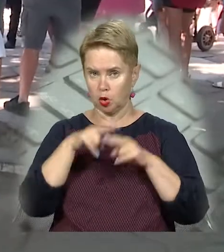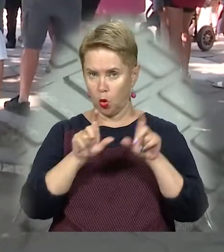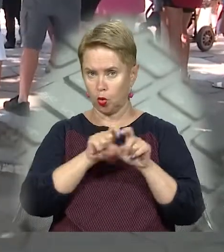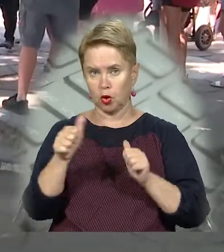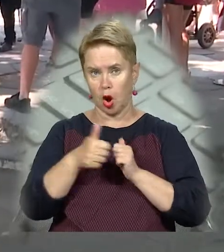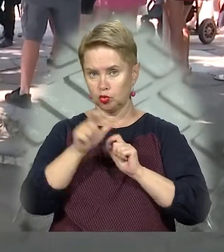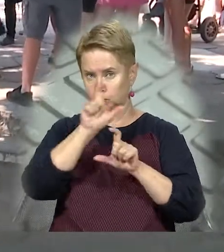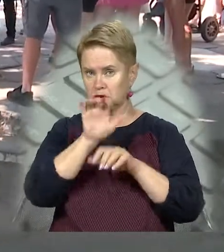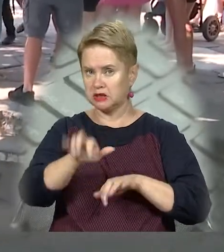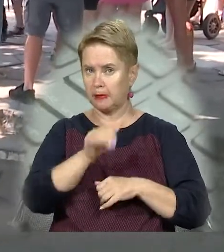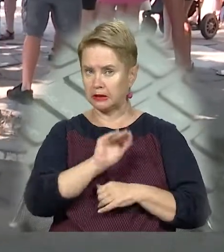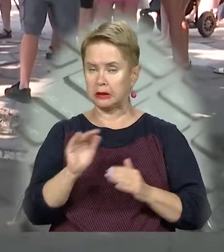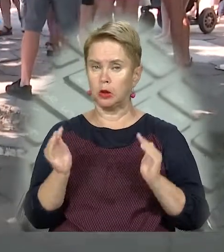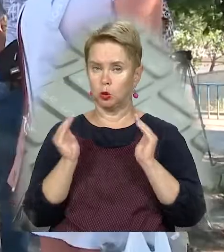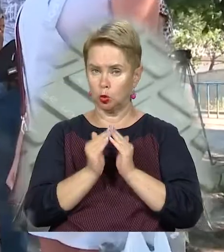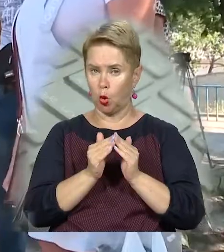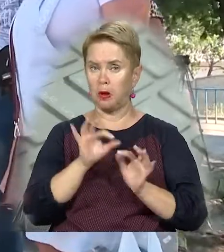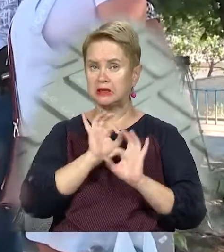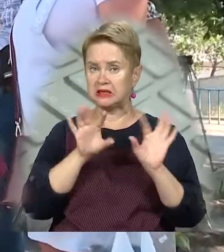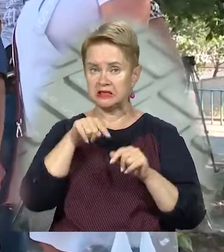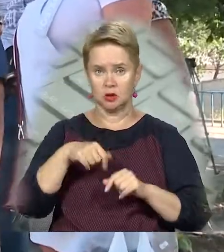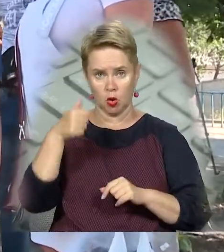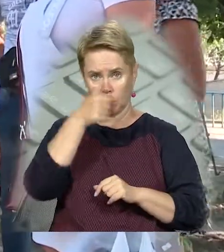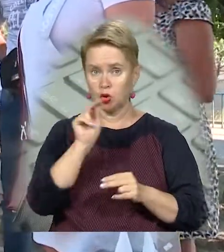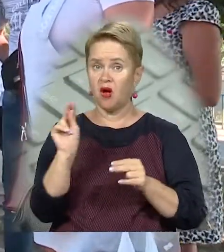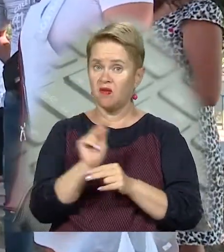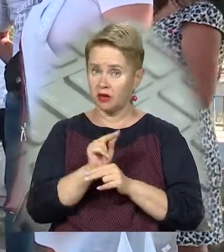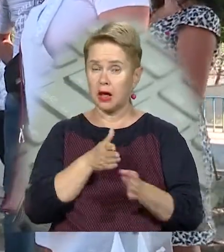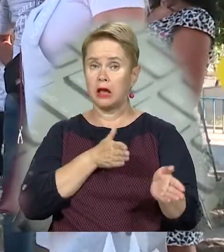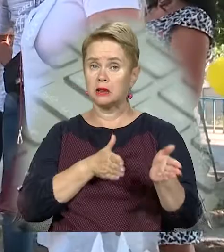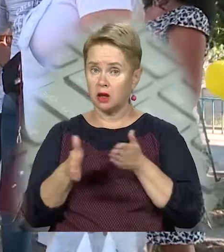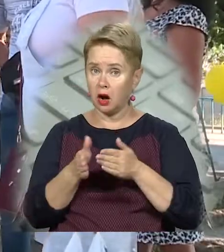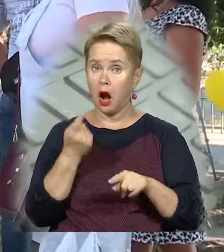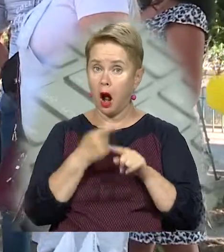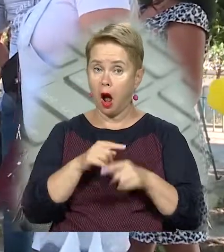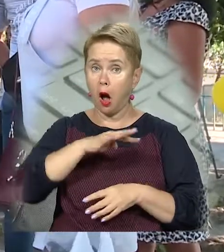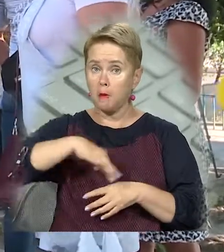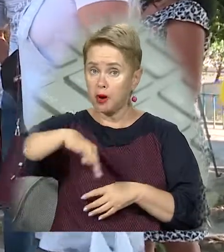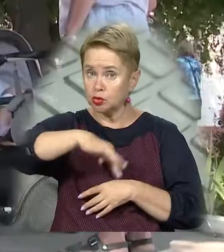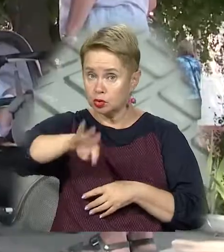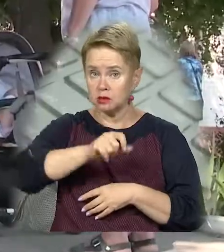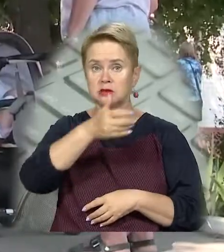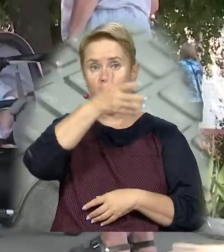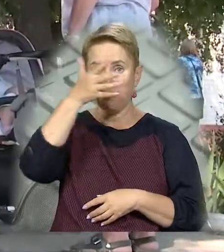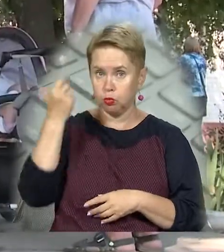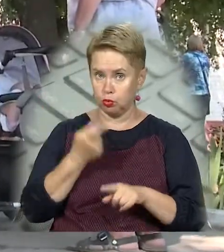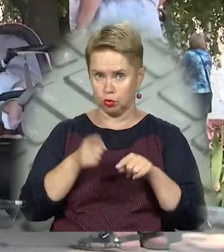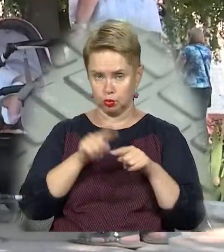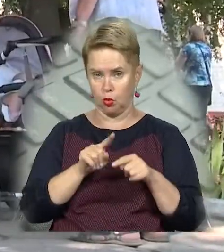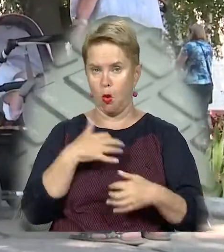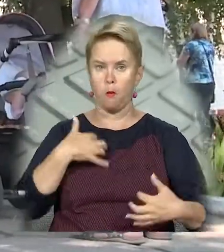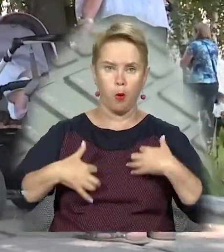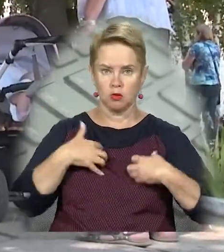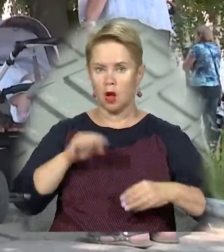уроків біля школи, аби забрати дітей додому. Діляться, цьогоріч тут відремонтували дорогу. А от про пішохідний перехід забули, згодом,